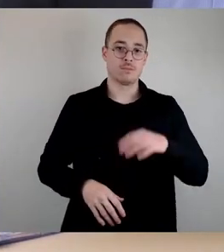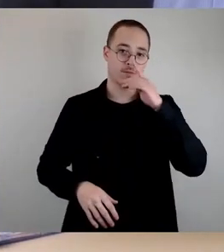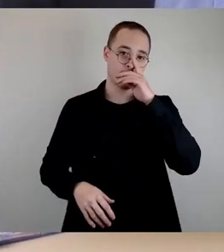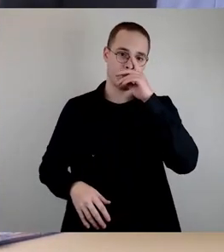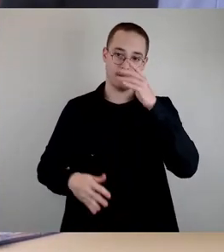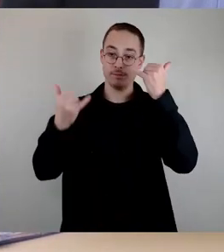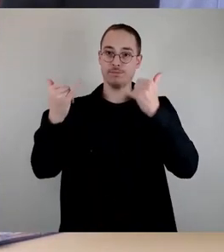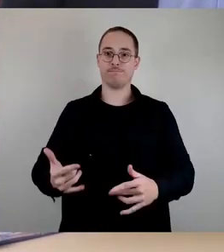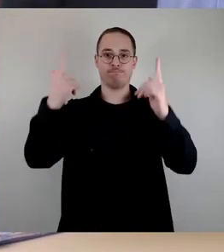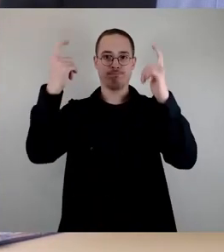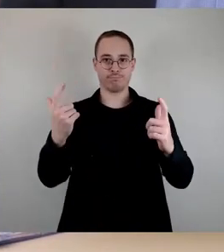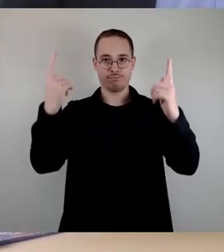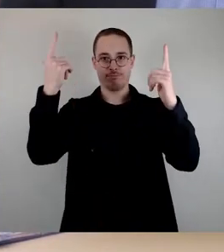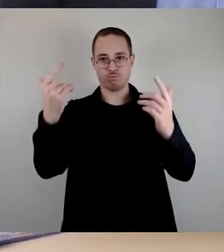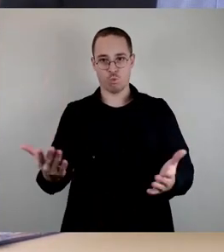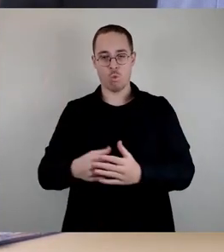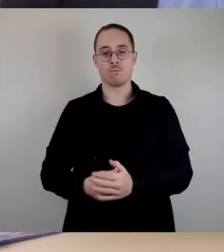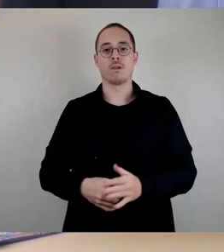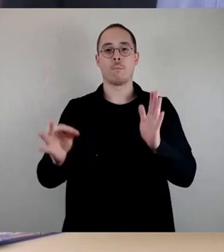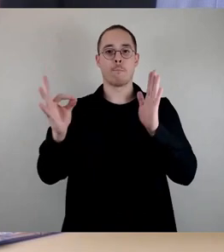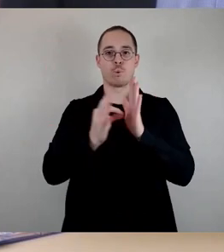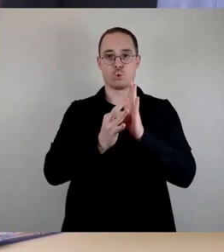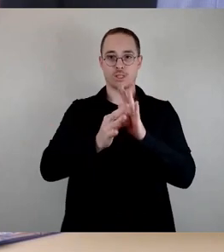tatsächlich in den Tagesordnungspunkt.